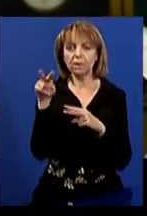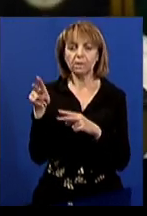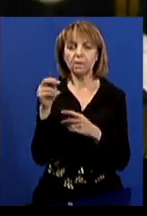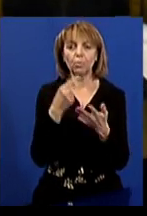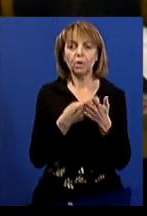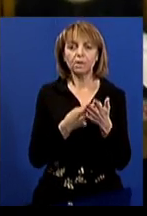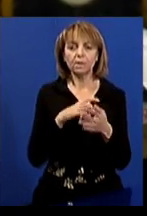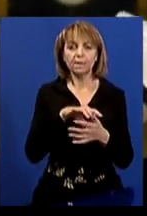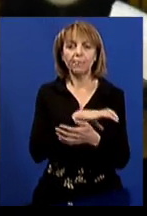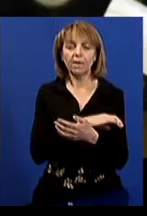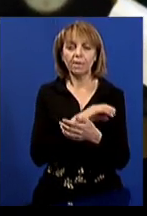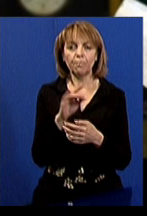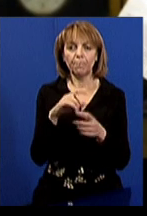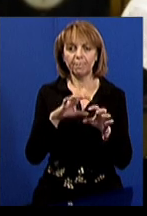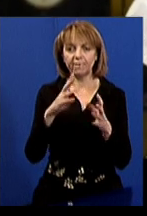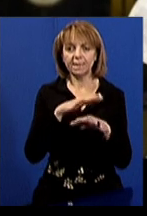показниками тиску у мережі.